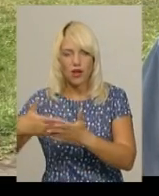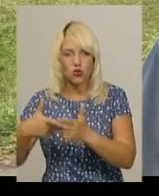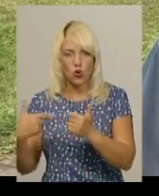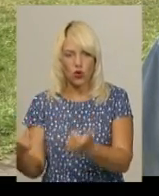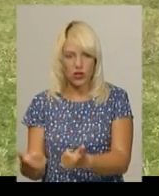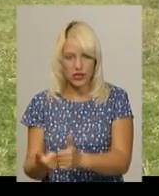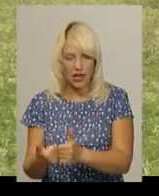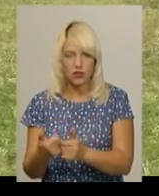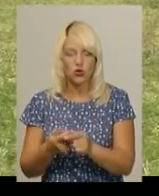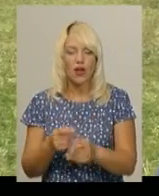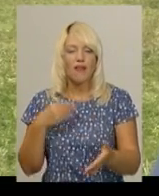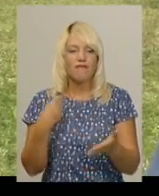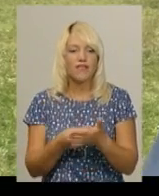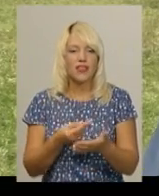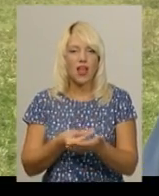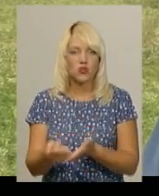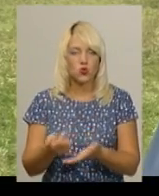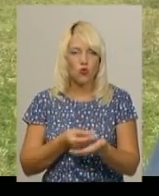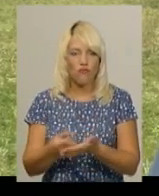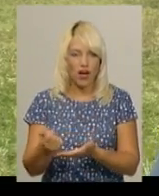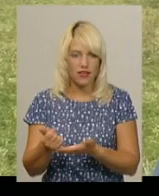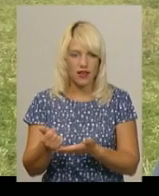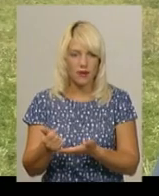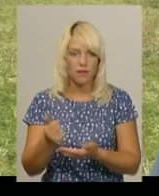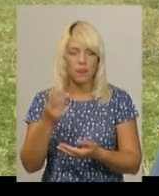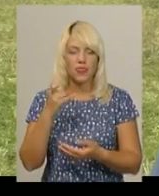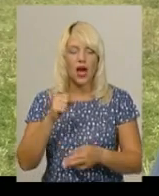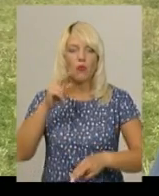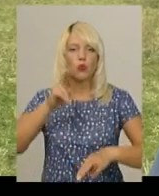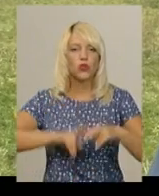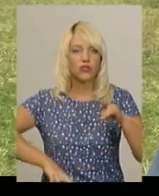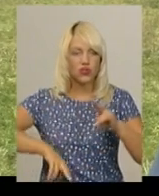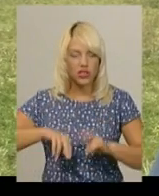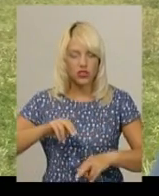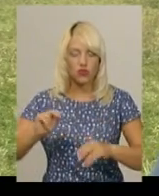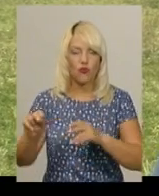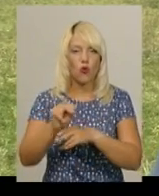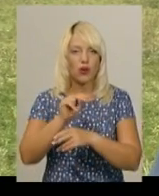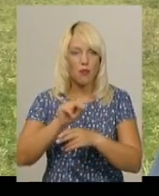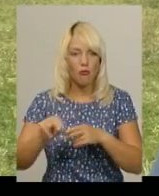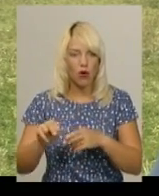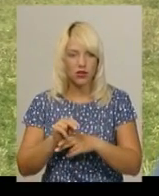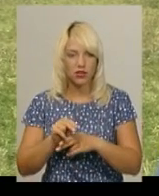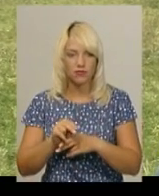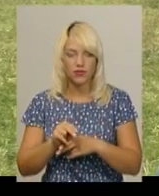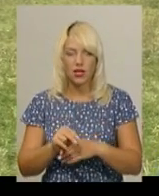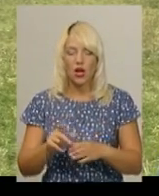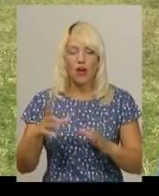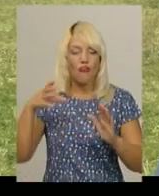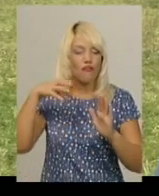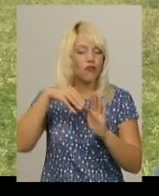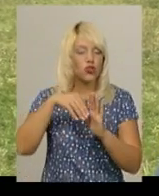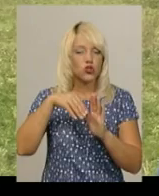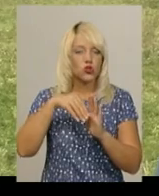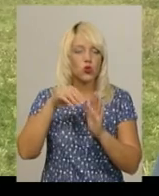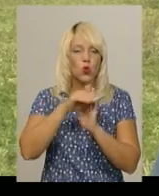товариства «Колос». Фінансування на будівництво, ремонт, структури інші